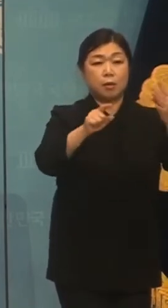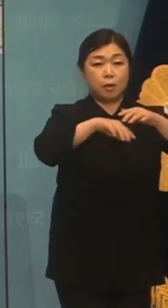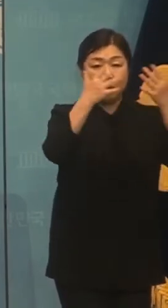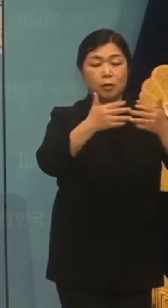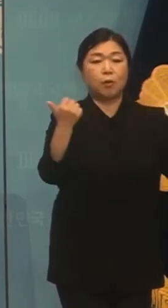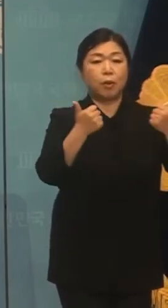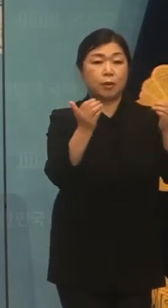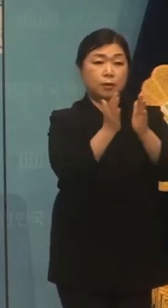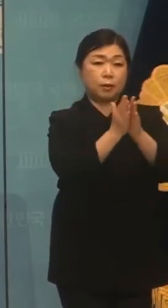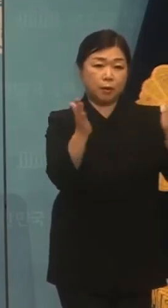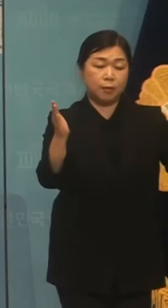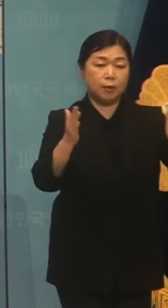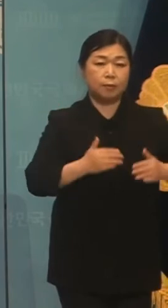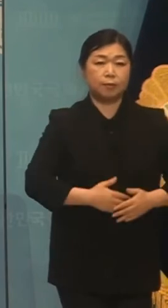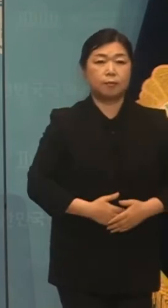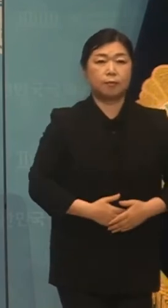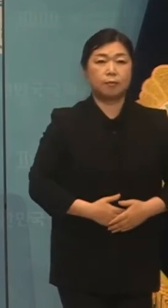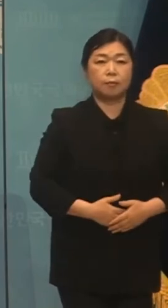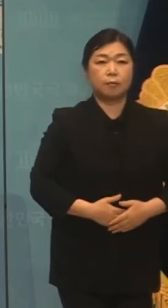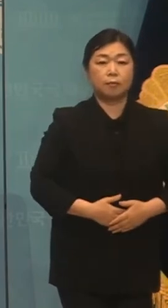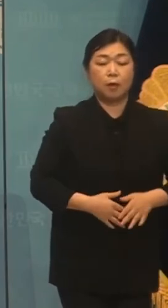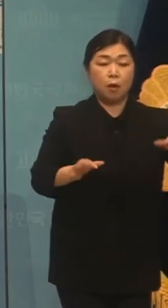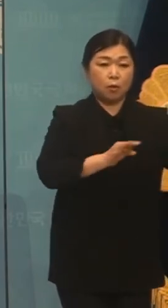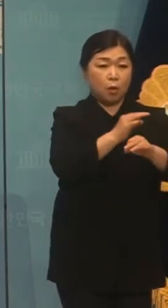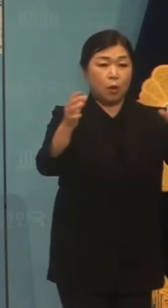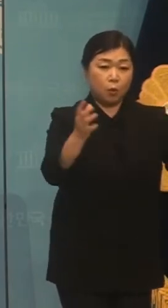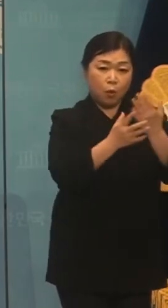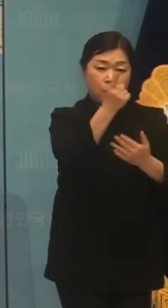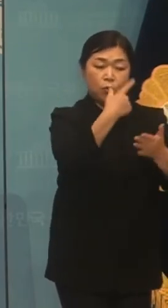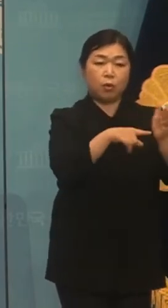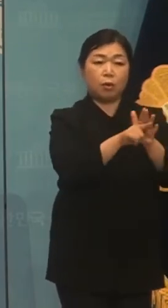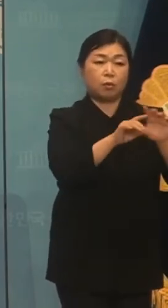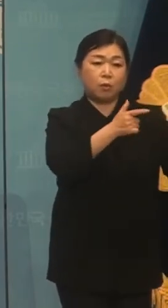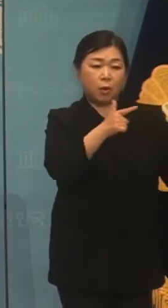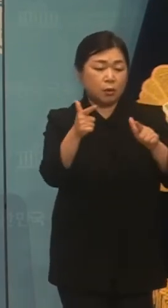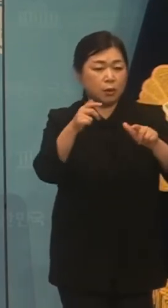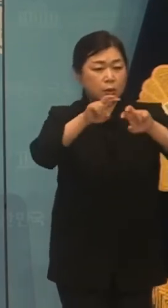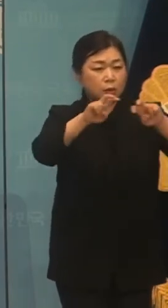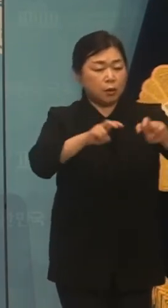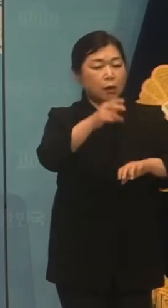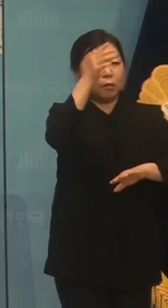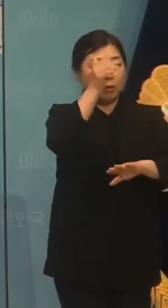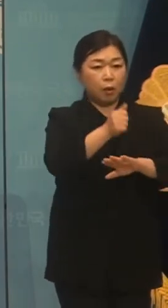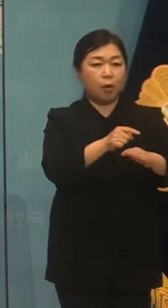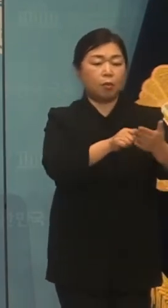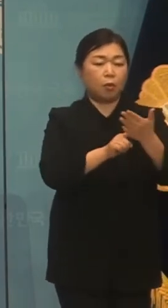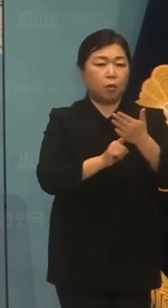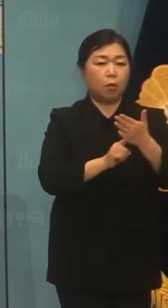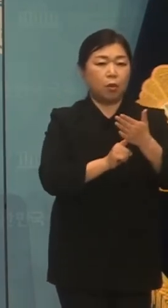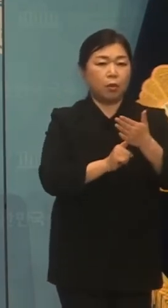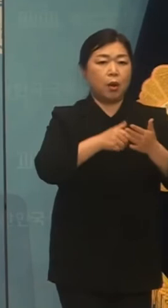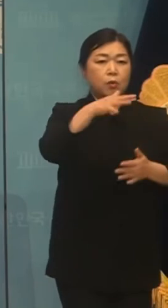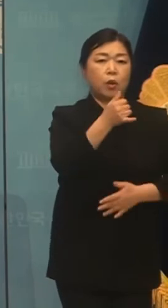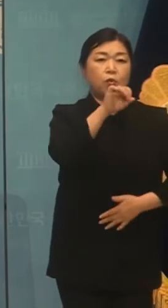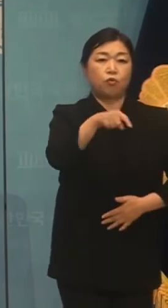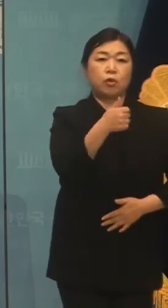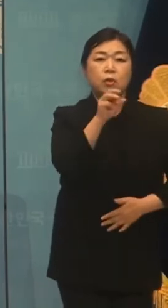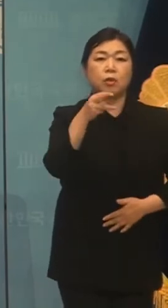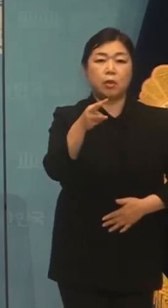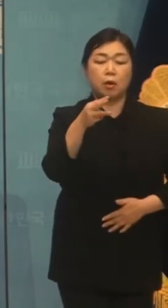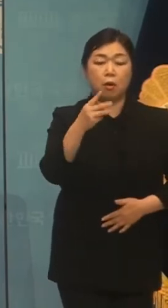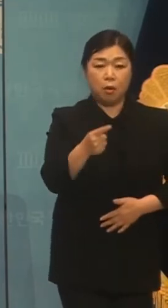전체회의를 개최합니다. 경제통합을 위한 종합적 진단을 안고도록 최운렬위원회의